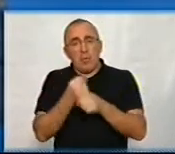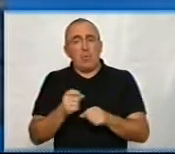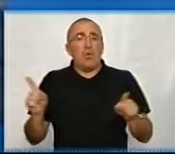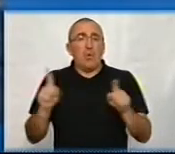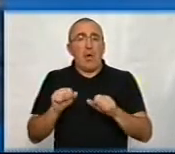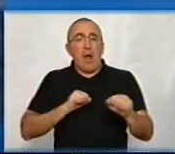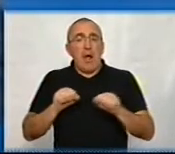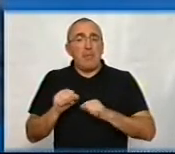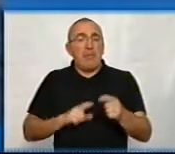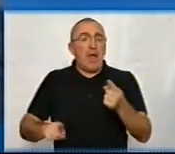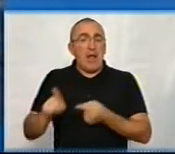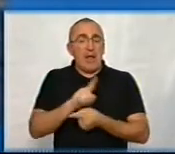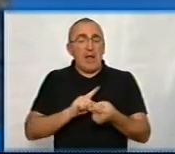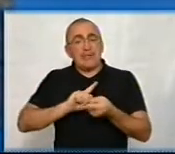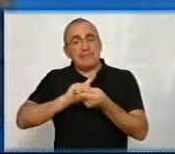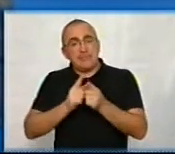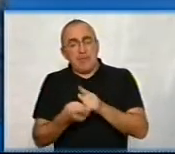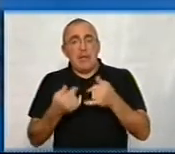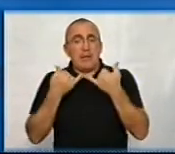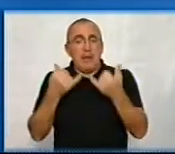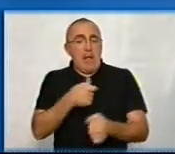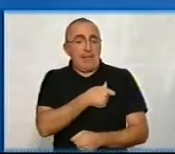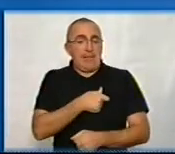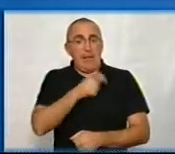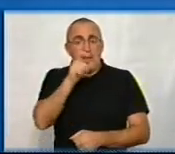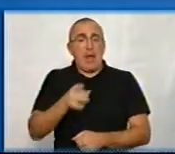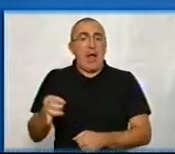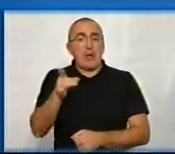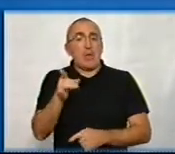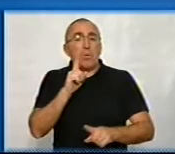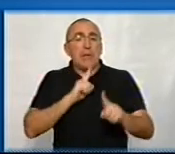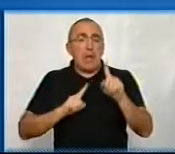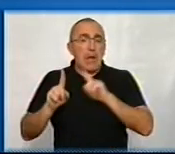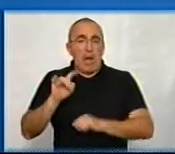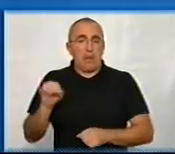адмінреформа змінює для депутатів районних рад?